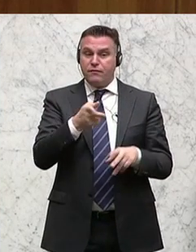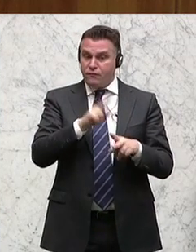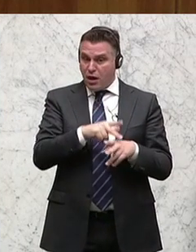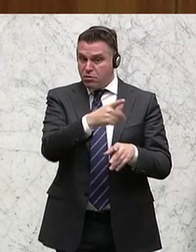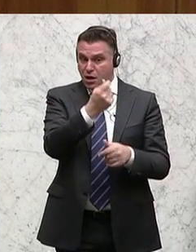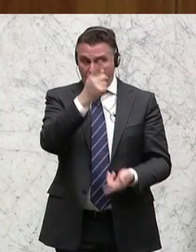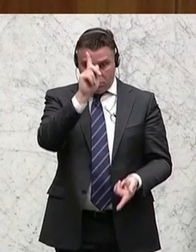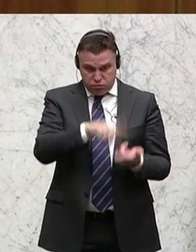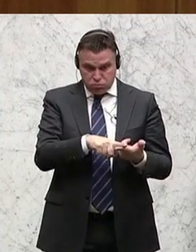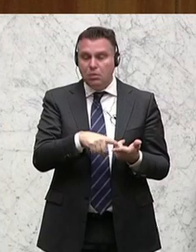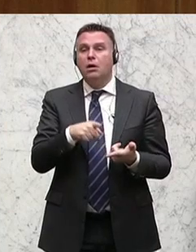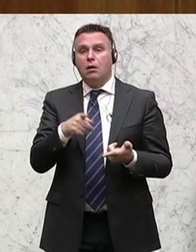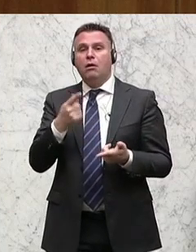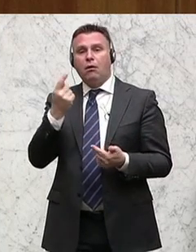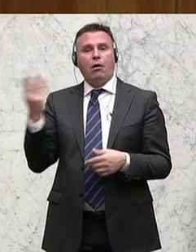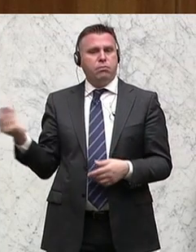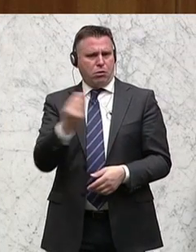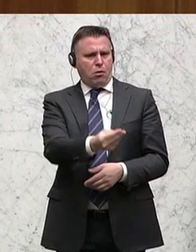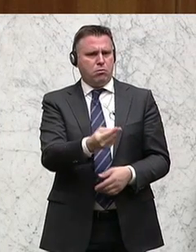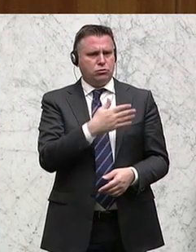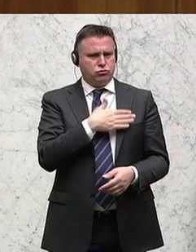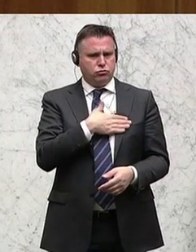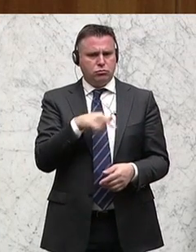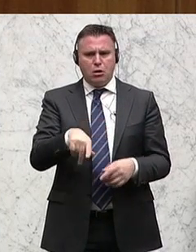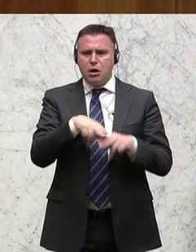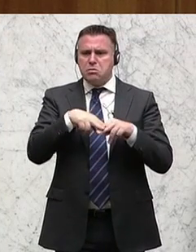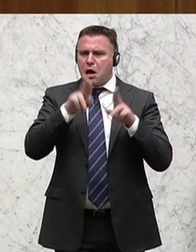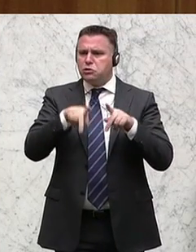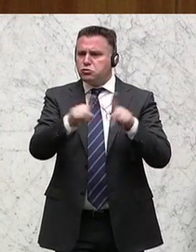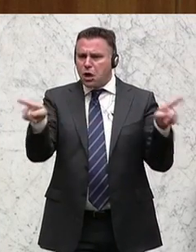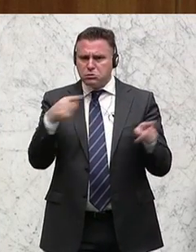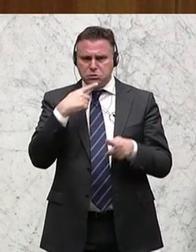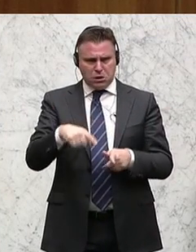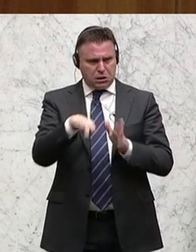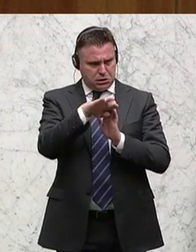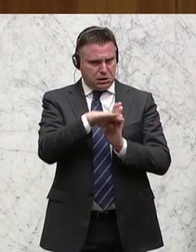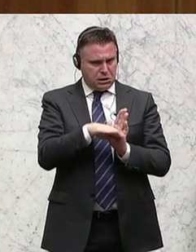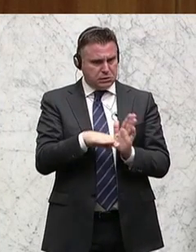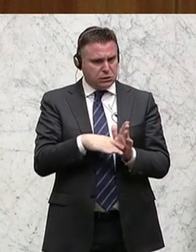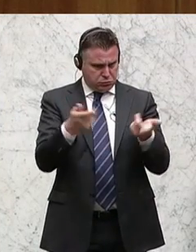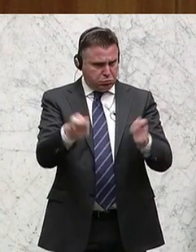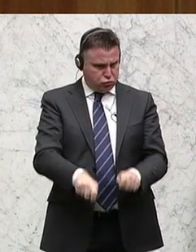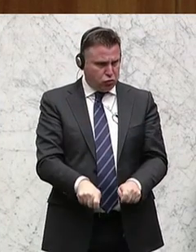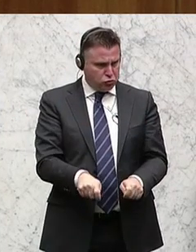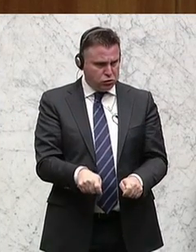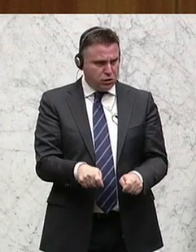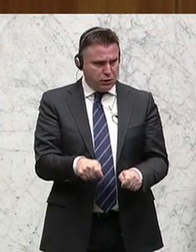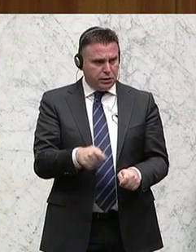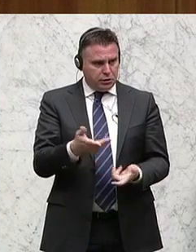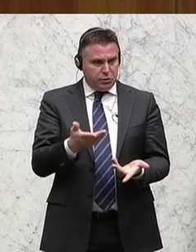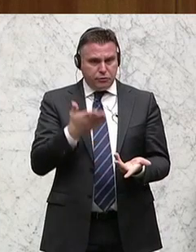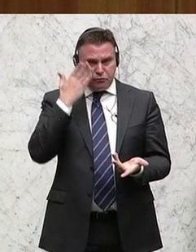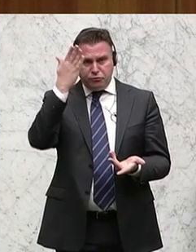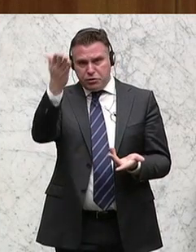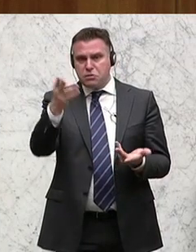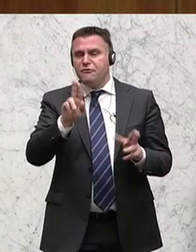sollte, dass wir hier frische Budgetmittel brauchen, dann bin ich sicher, dass wenn der Nationalrat schon das Gesetz als solches beschließt, dann wird er erforderlichenfalls irgendwann